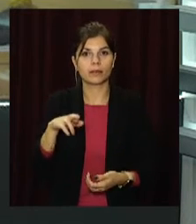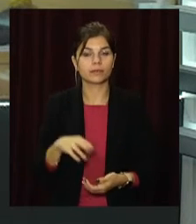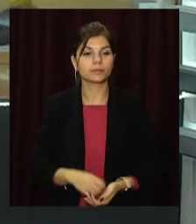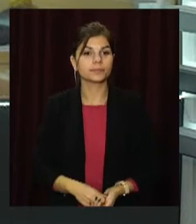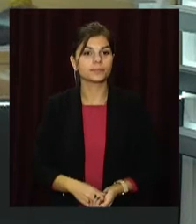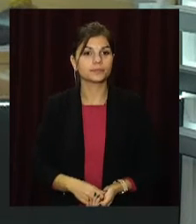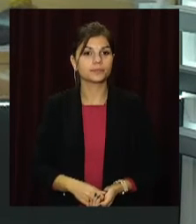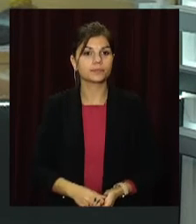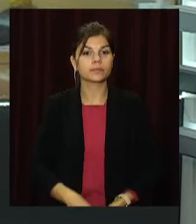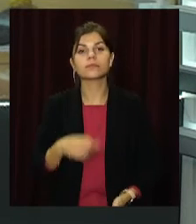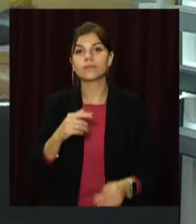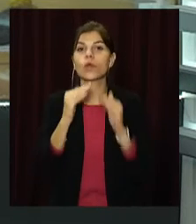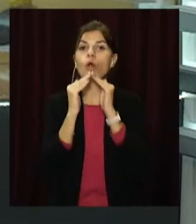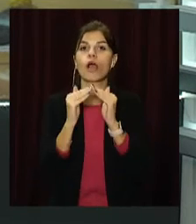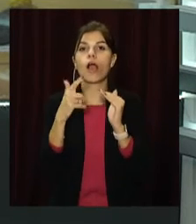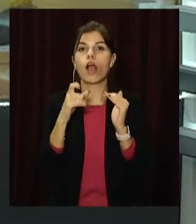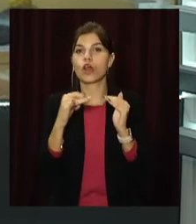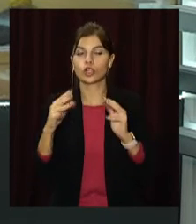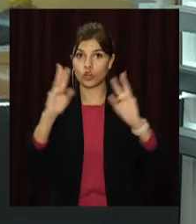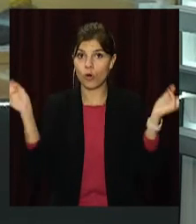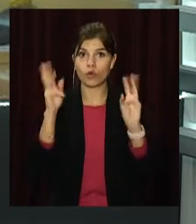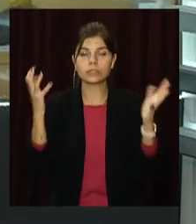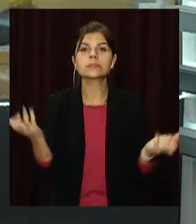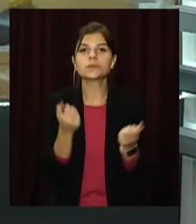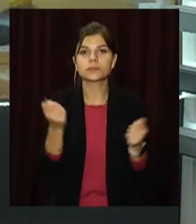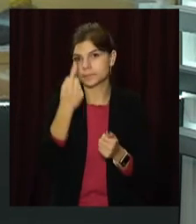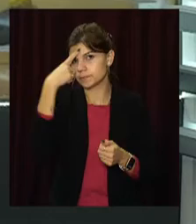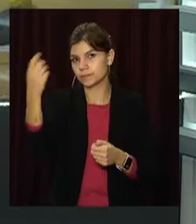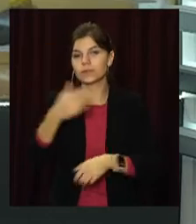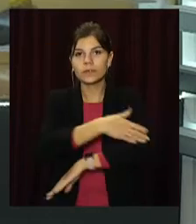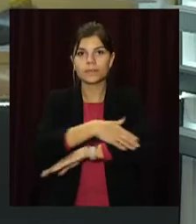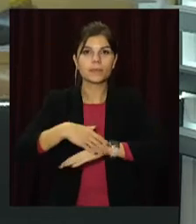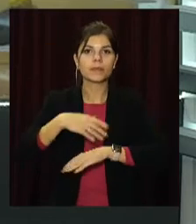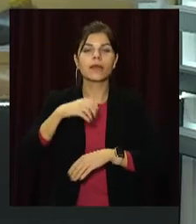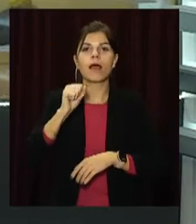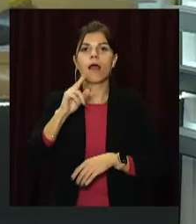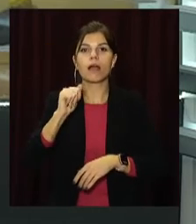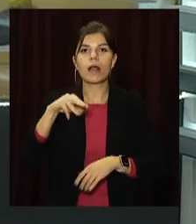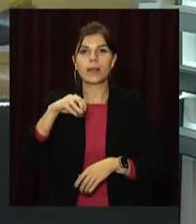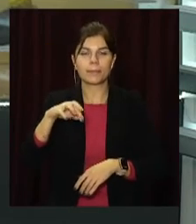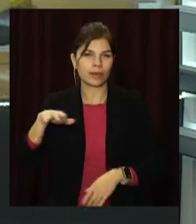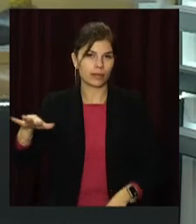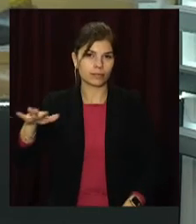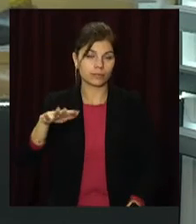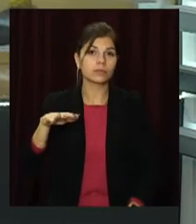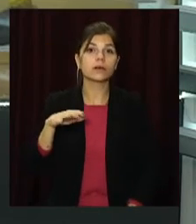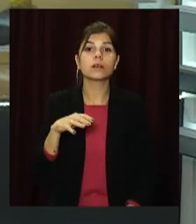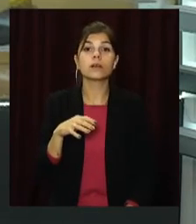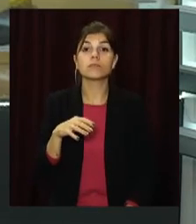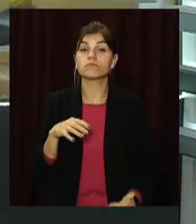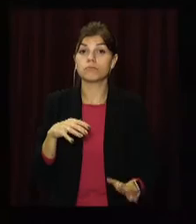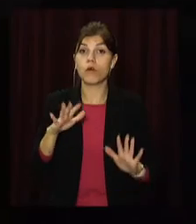Горить гараж. Про це повідомили дніпровським рятувальникам мешканців вулиці Академіка Іванова у Новокодацькому районі Дніпра.